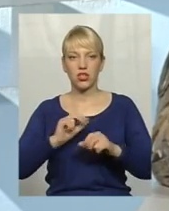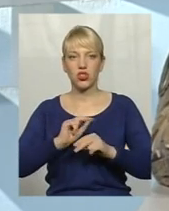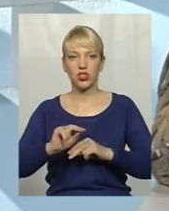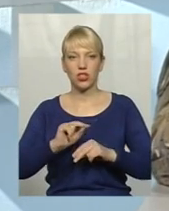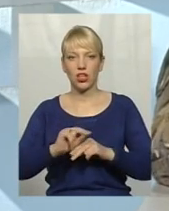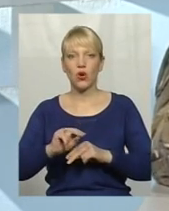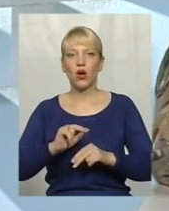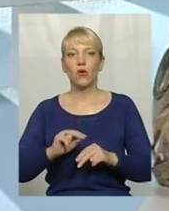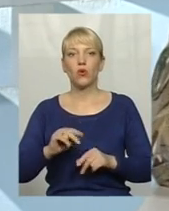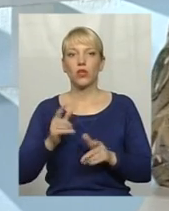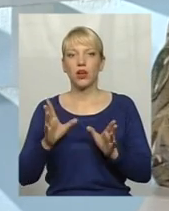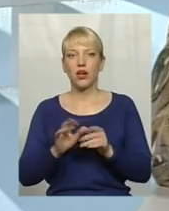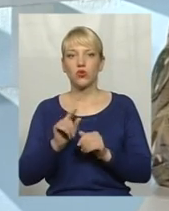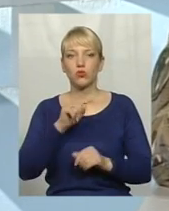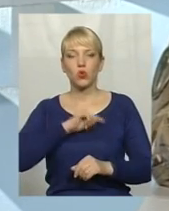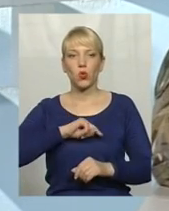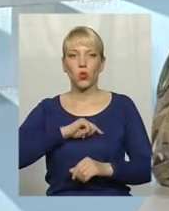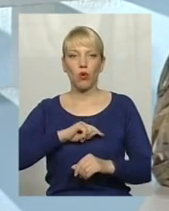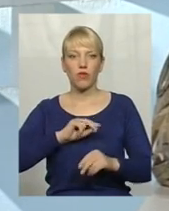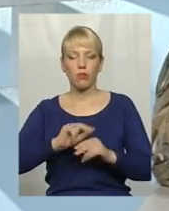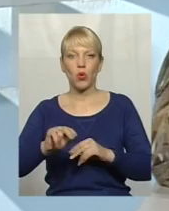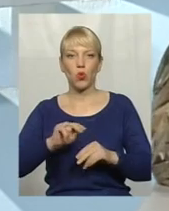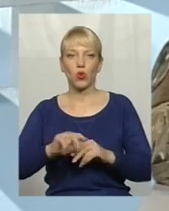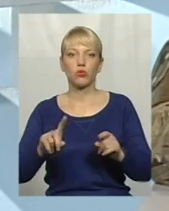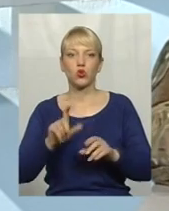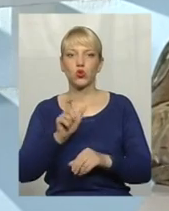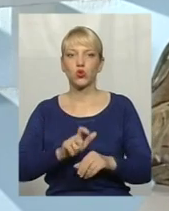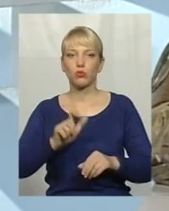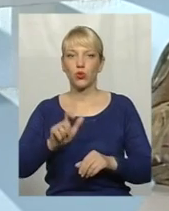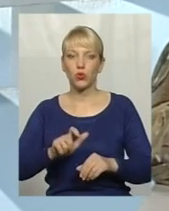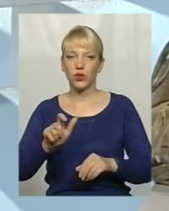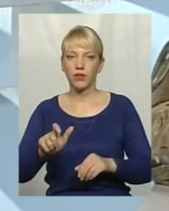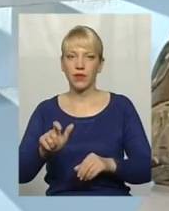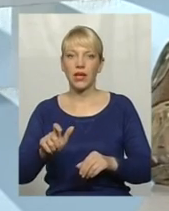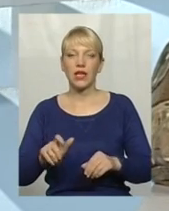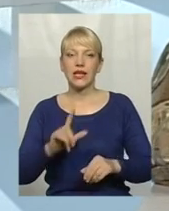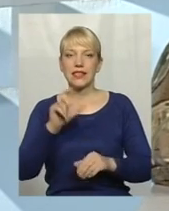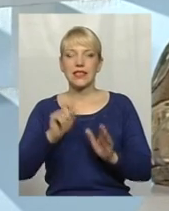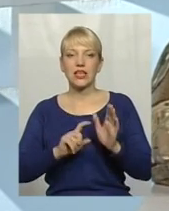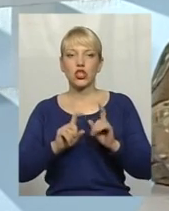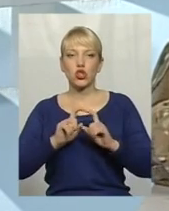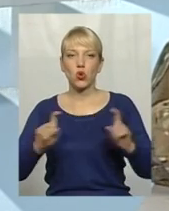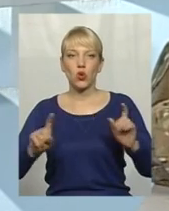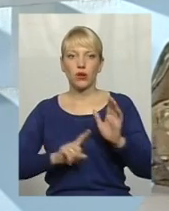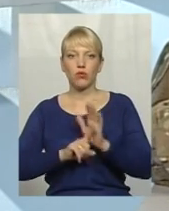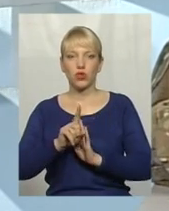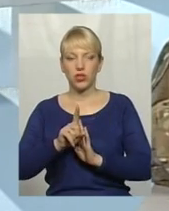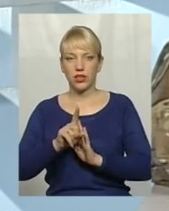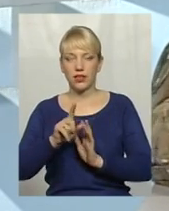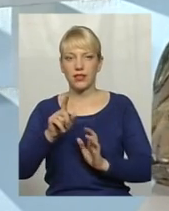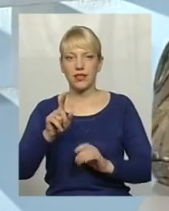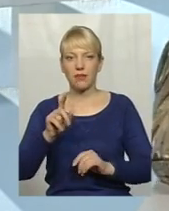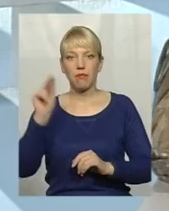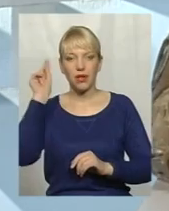разом з духовними уроками. Разом, щоб люди вже зі школи починали прийчатися до